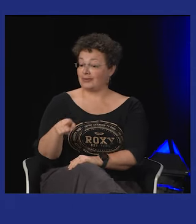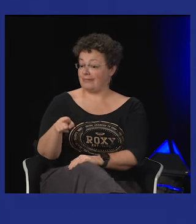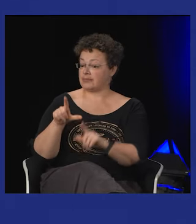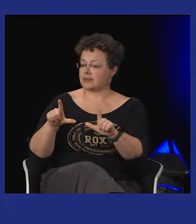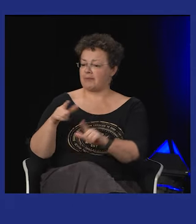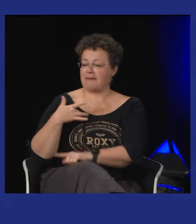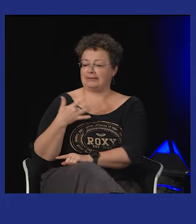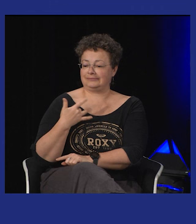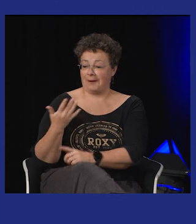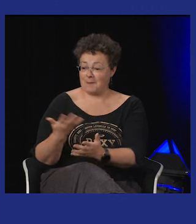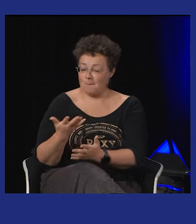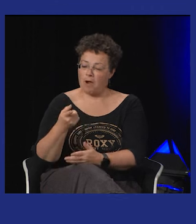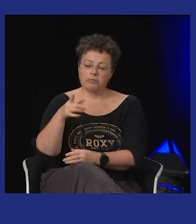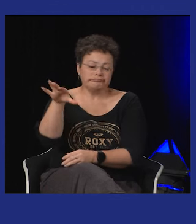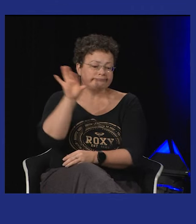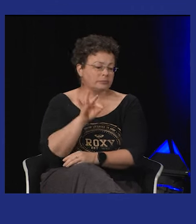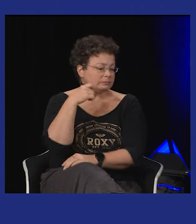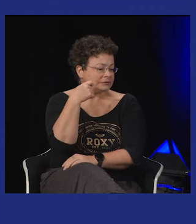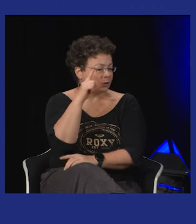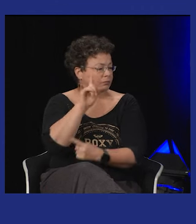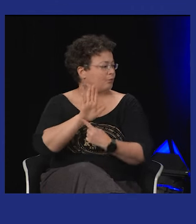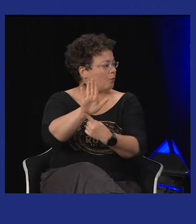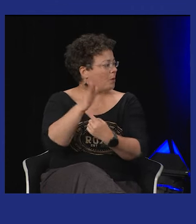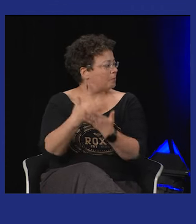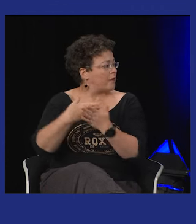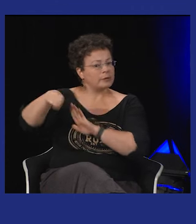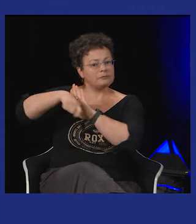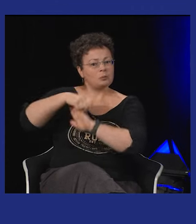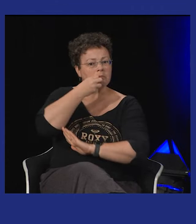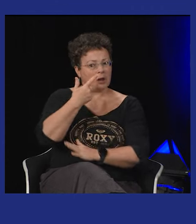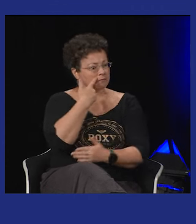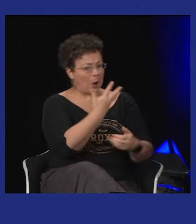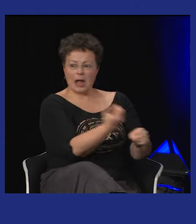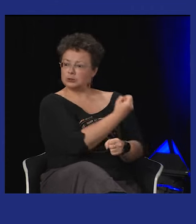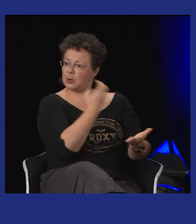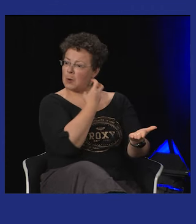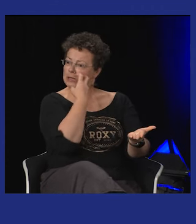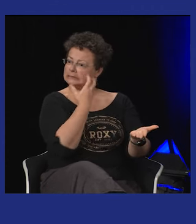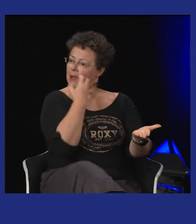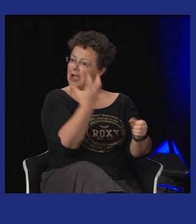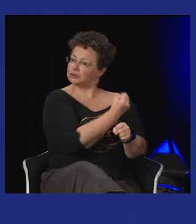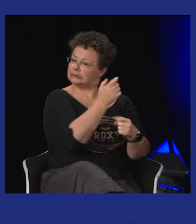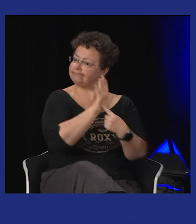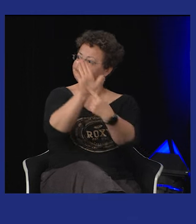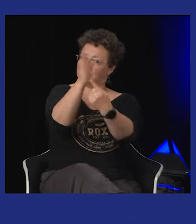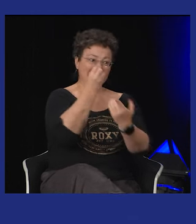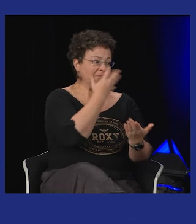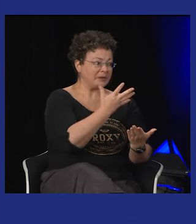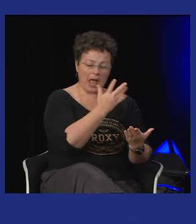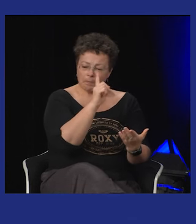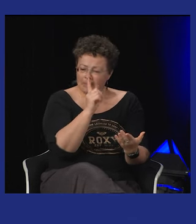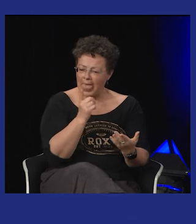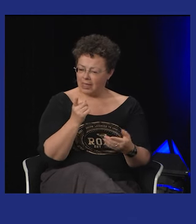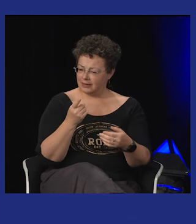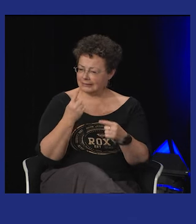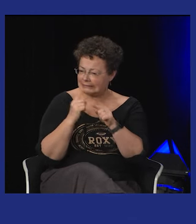enseignants sourds de l'enseignement. Donc, en fait, ce est intéressant aussi dans ce tableau, c'est qu'effectivement, on montrait aussi l